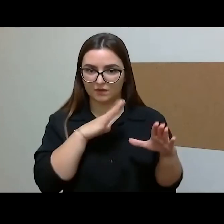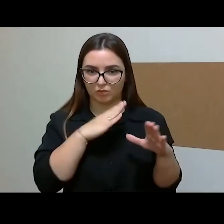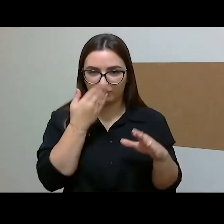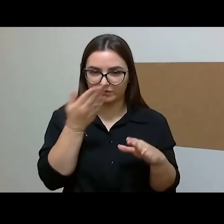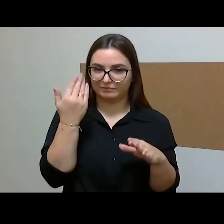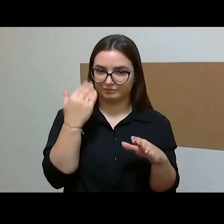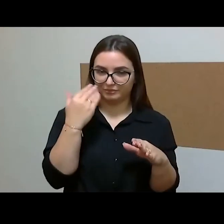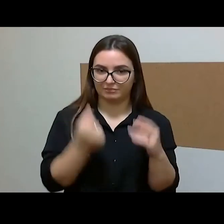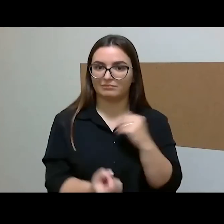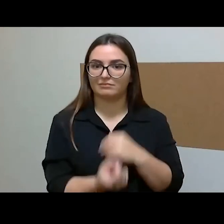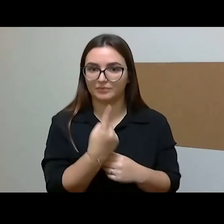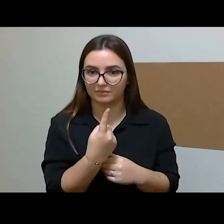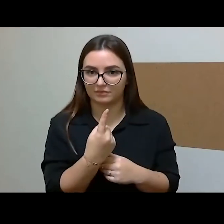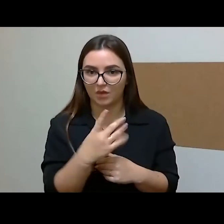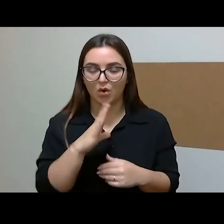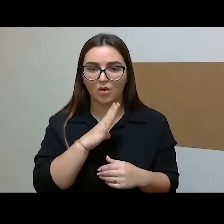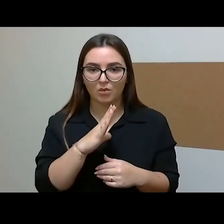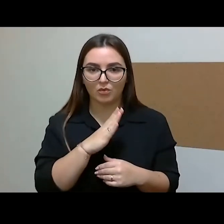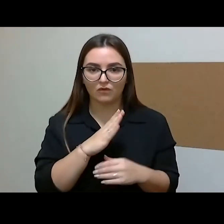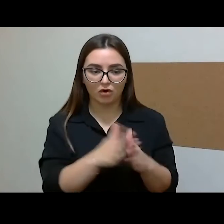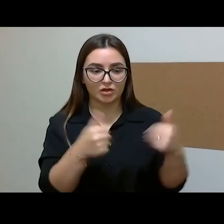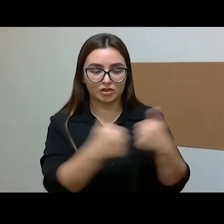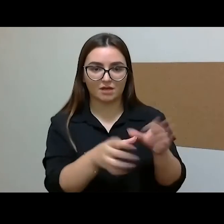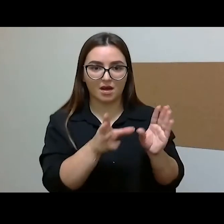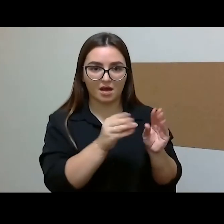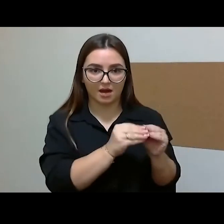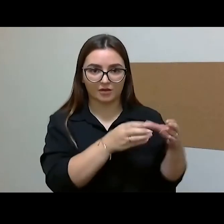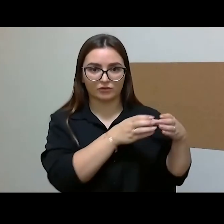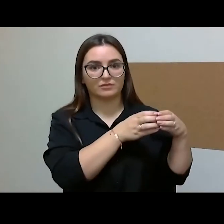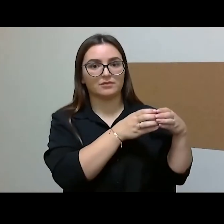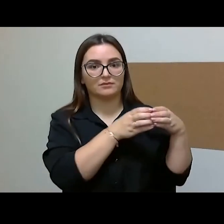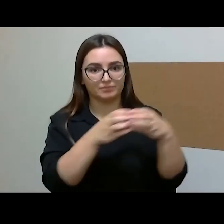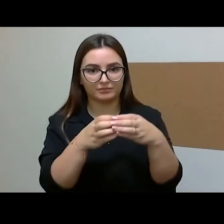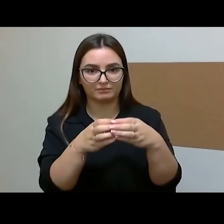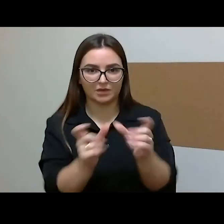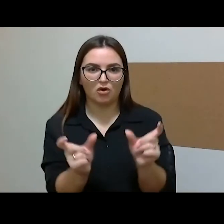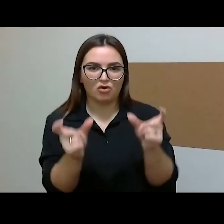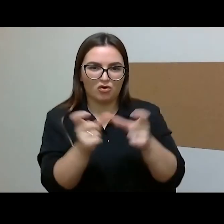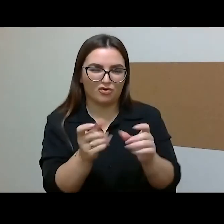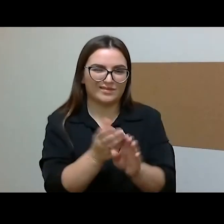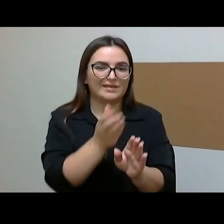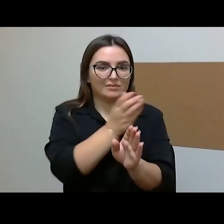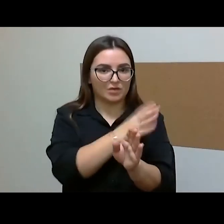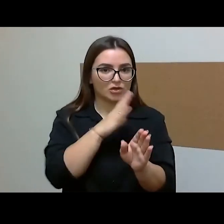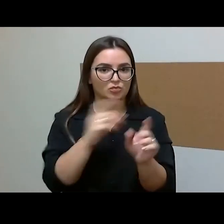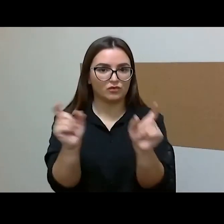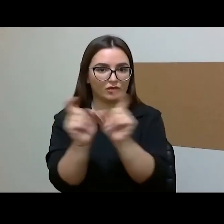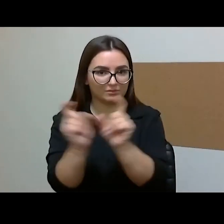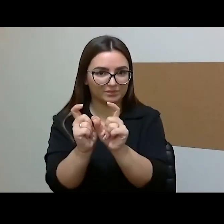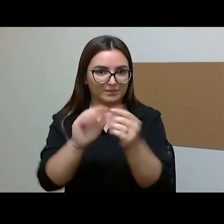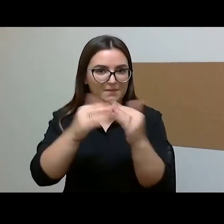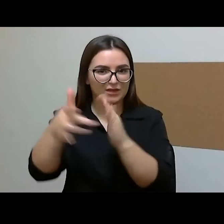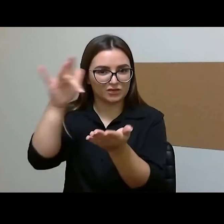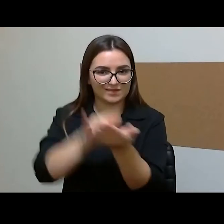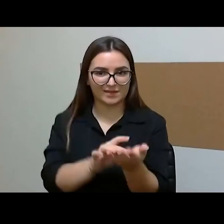mes užėjom dar esant tokiai palankesniai pandemijos situacijai į prakybos centrą, miesto centrą ir ten